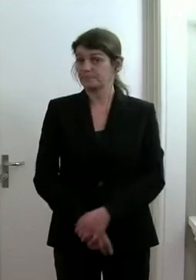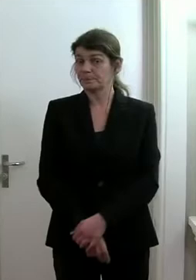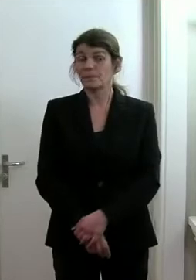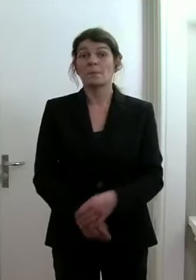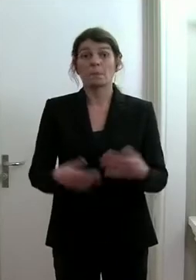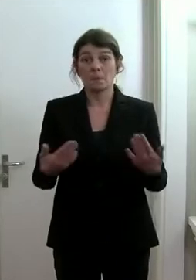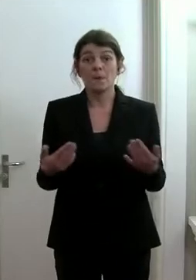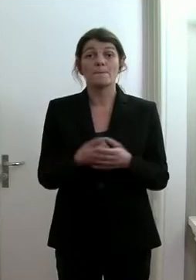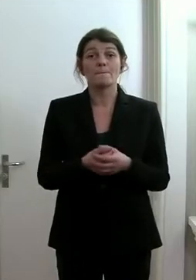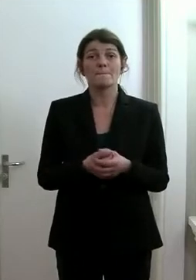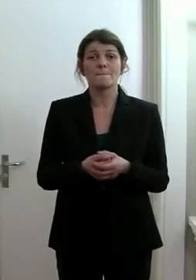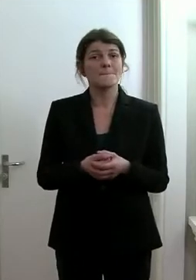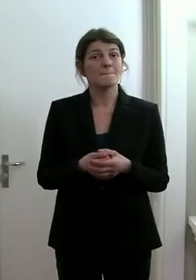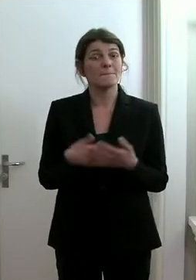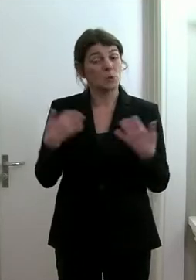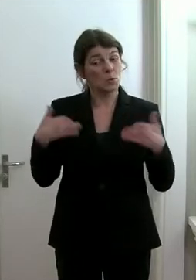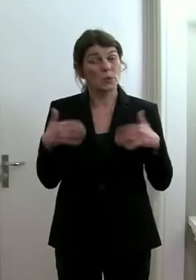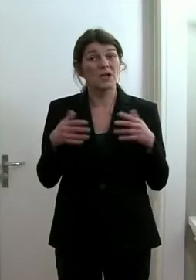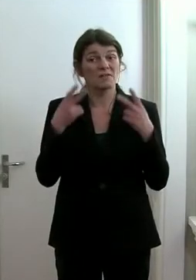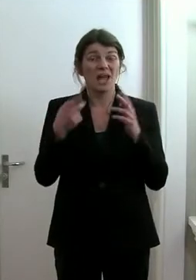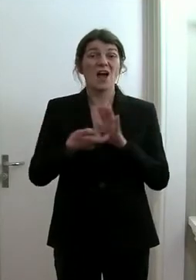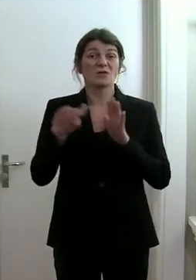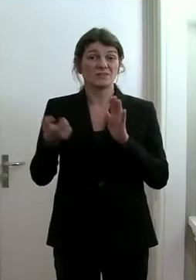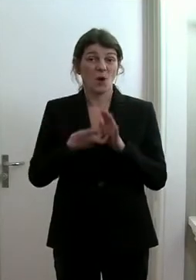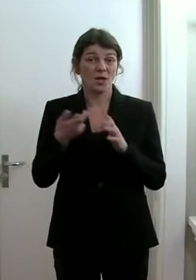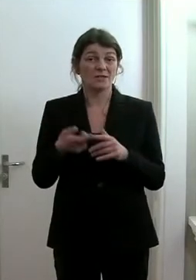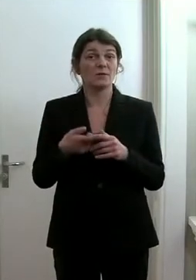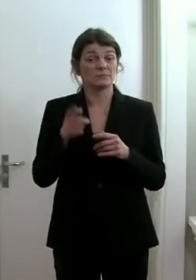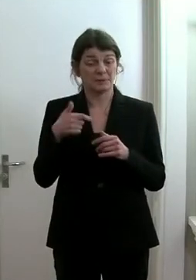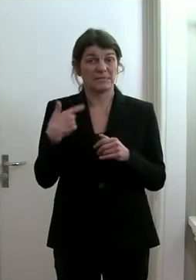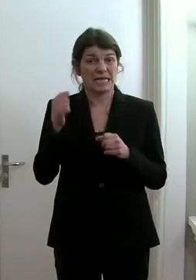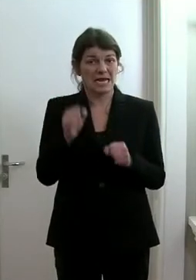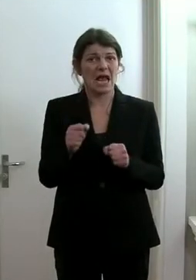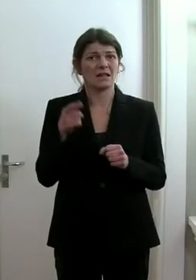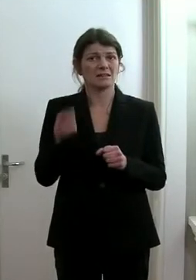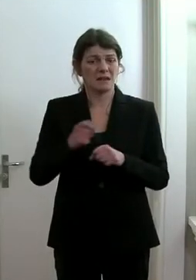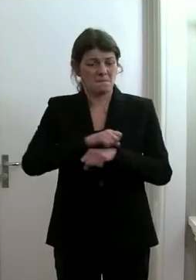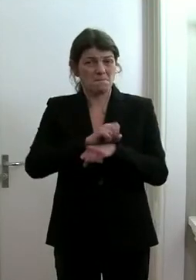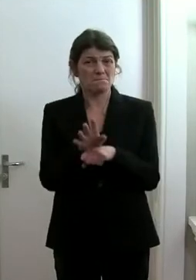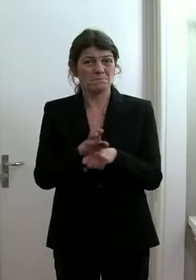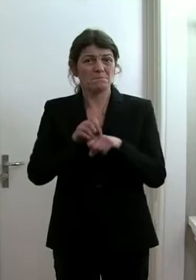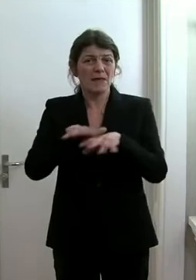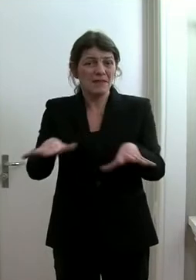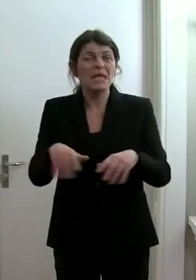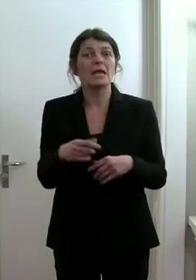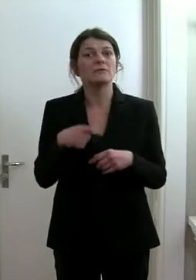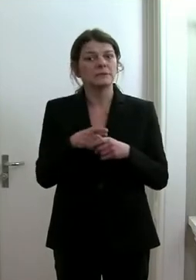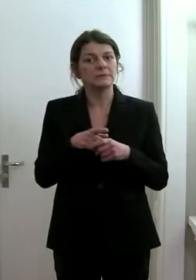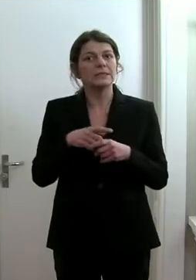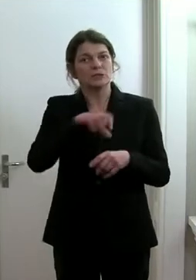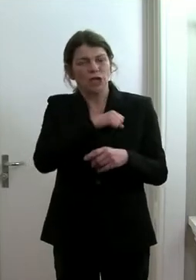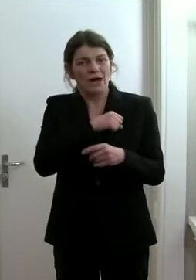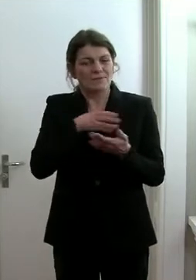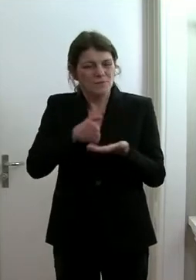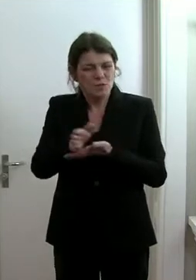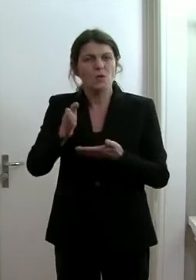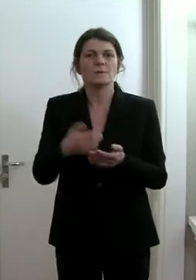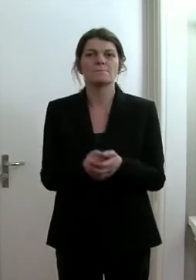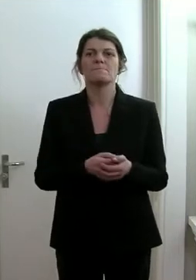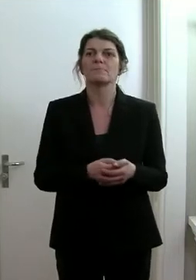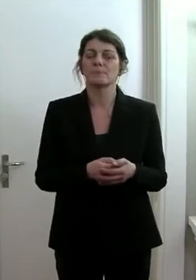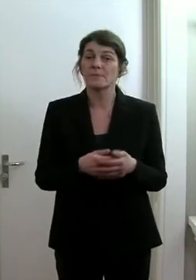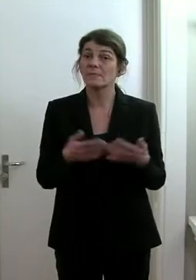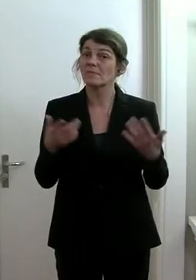zentrale Herausforderung bei der Bewältigung dieser Pandemie ist für unser Land auch